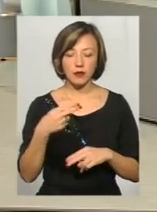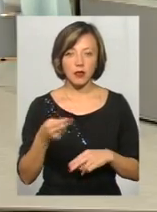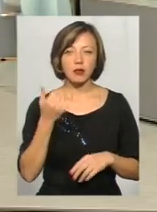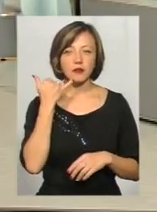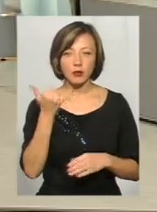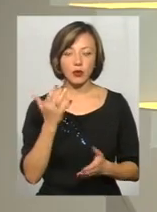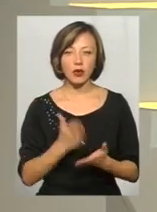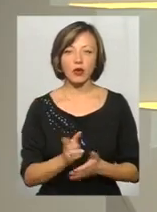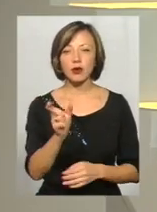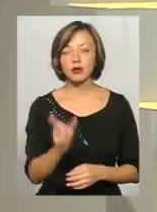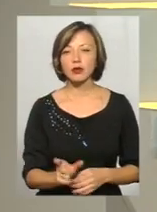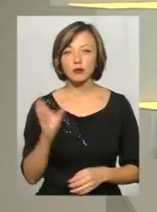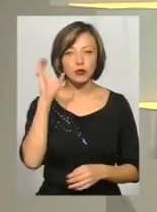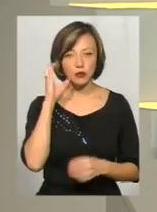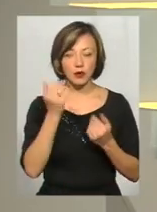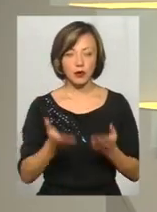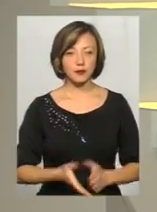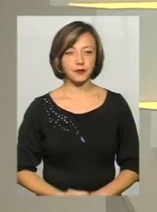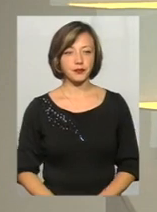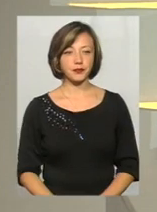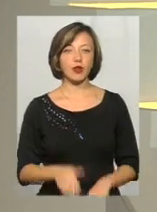на дзвінку глядач, давайте почуємо